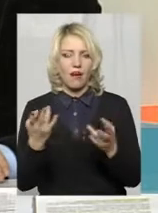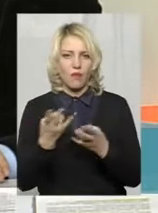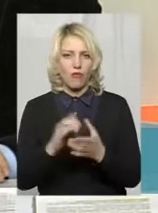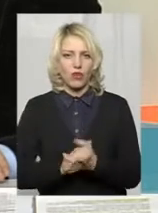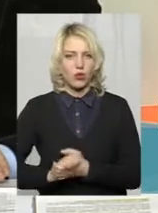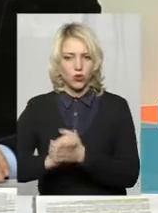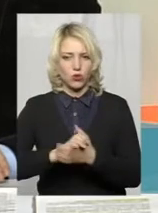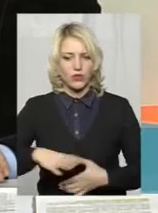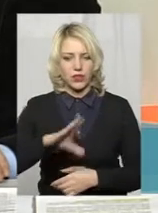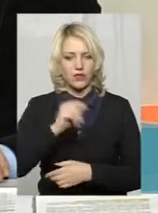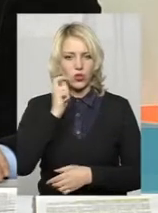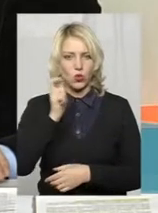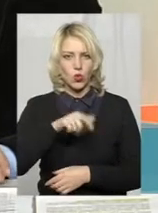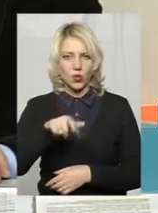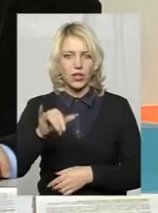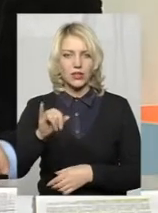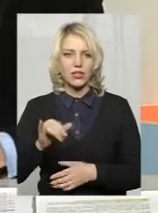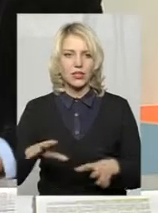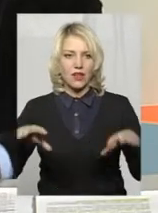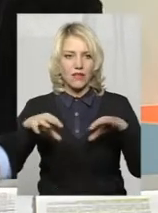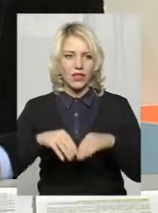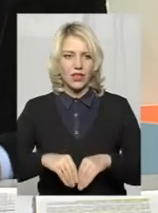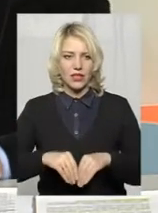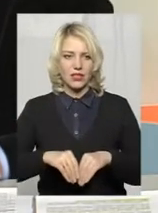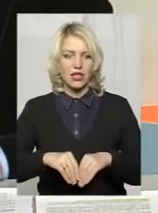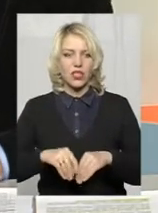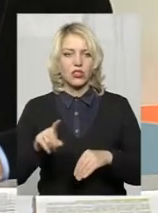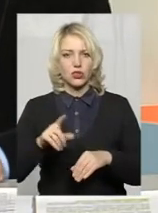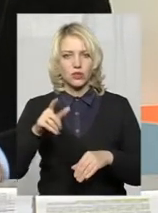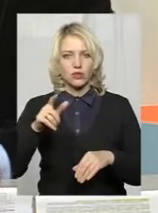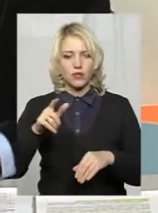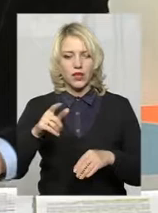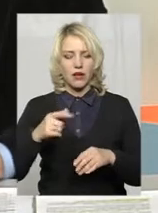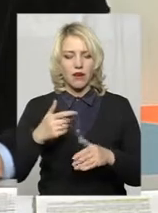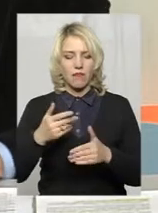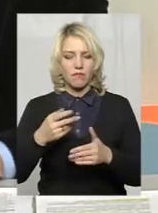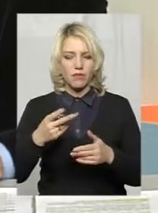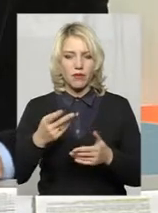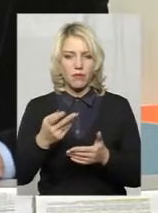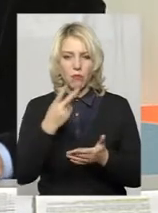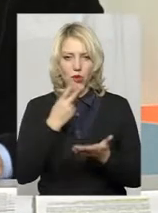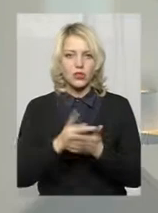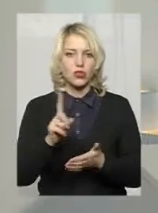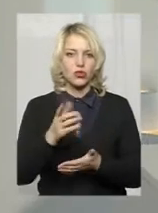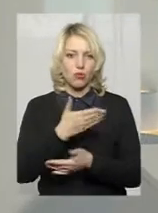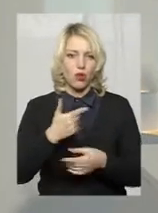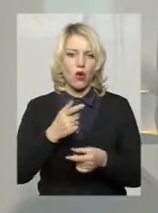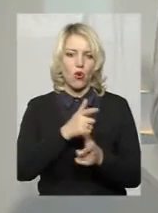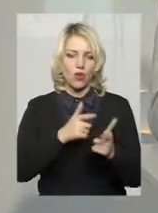країні, а дійсно, випадати месліч всій світу, що ми сьогодні готові дати віщість ворогу, агресору Росії.